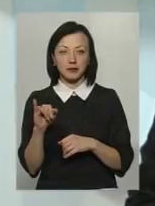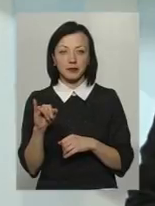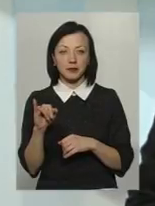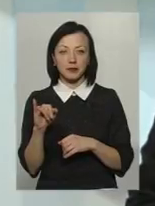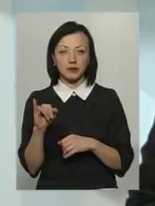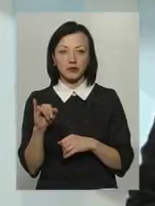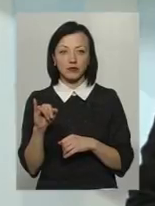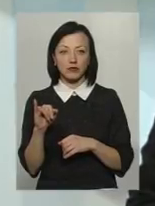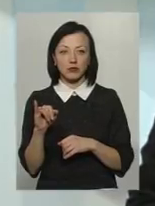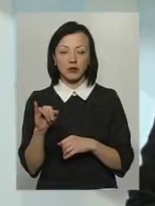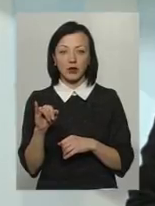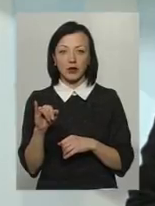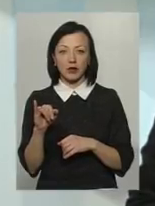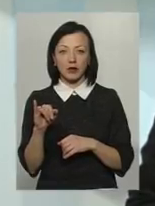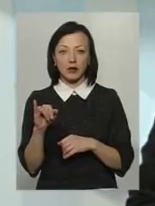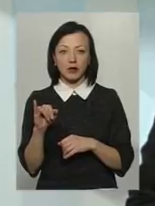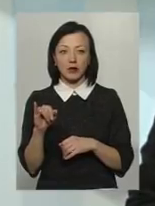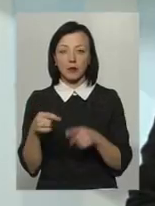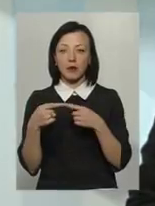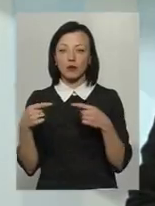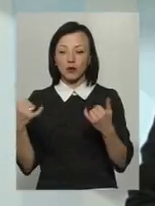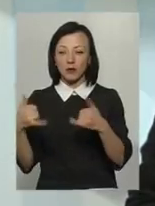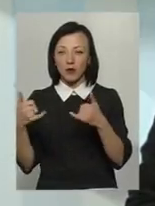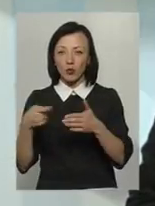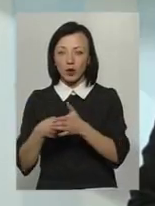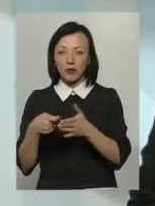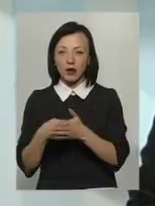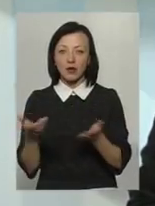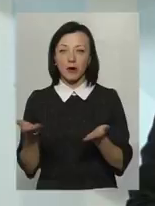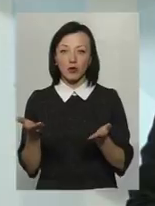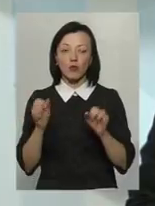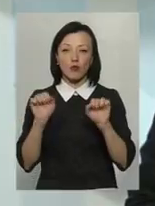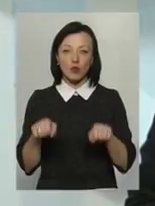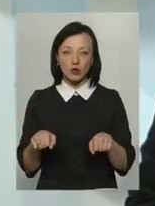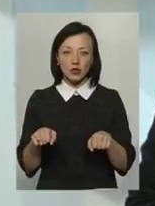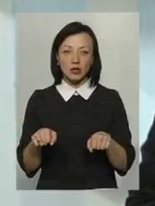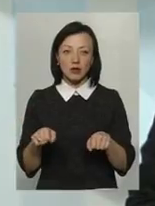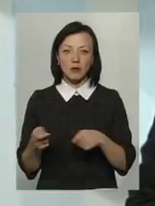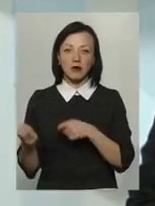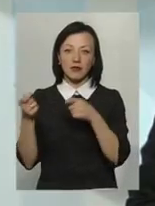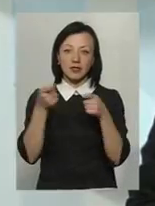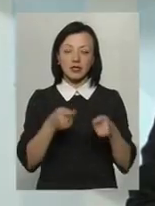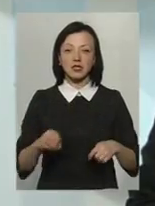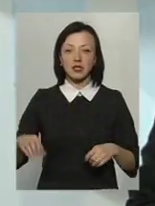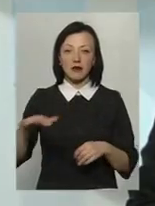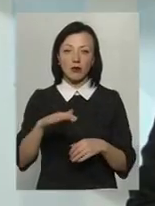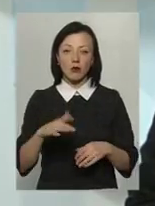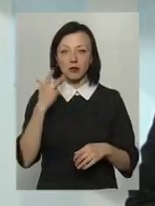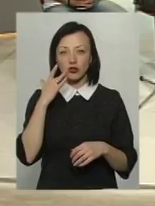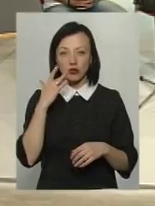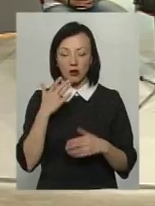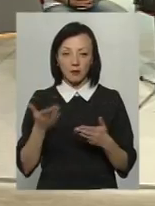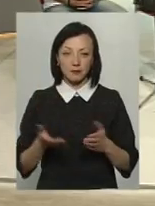продуктами, минеральне удобрення, які можна привезти з Європи чи США.